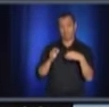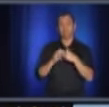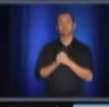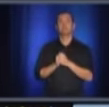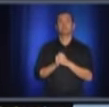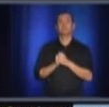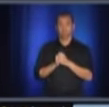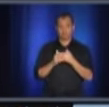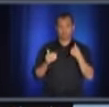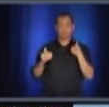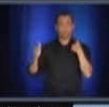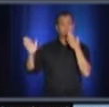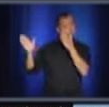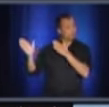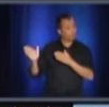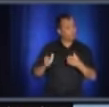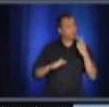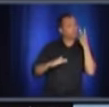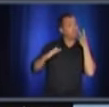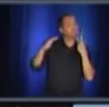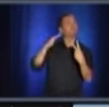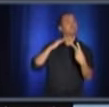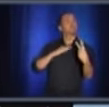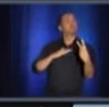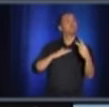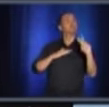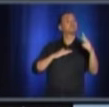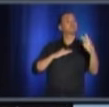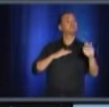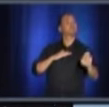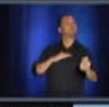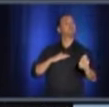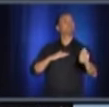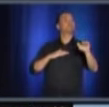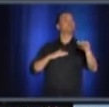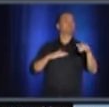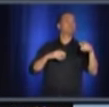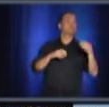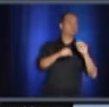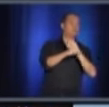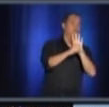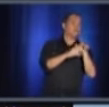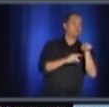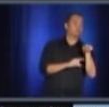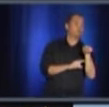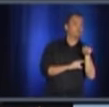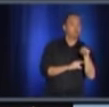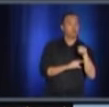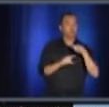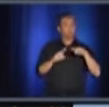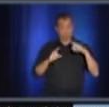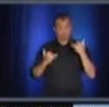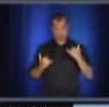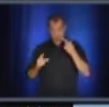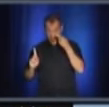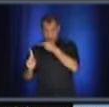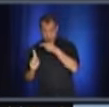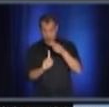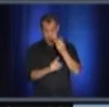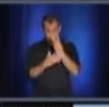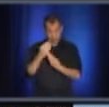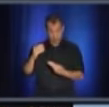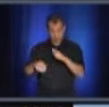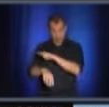pour le plan global quant à la deuxième vague. Mais quand vous soulevez ces deux faits-là, je puis vous dire qu